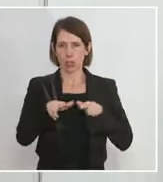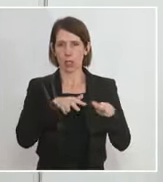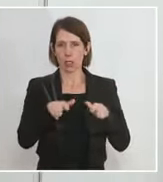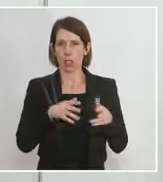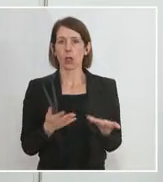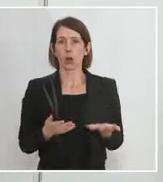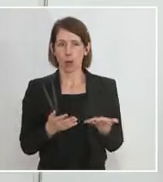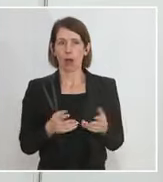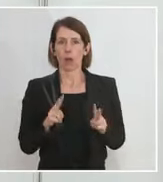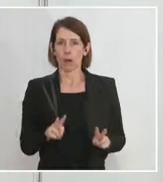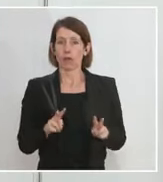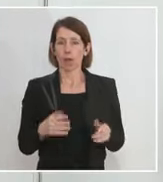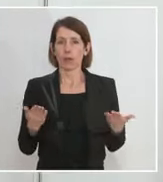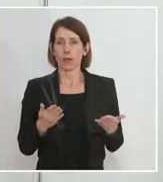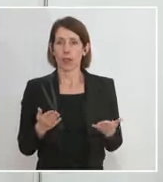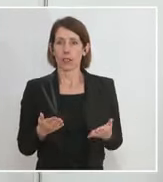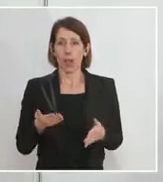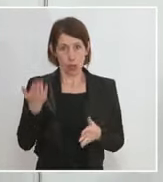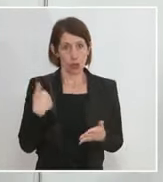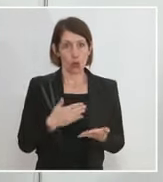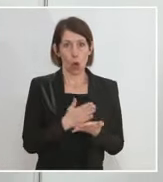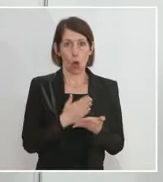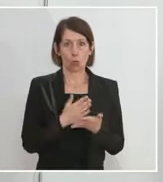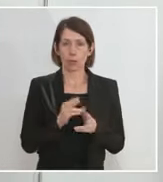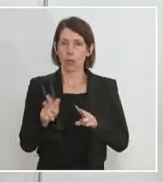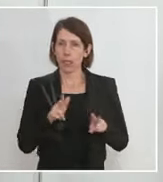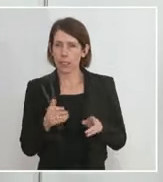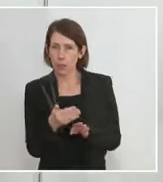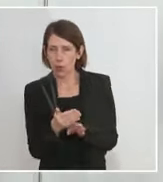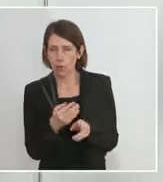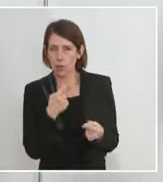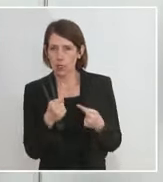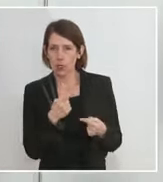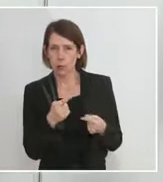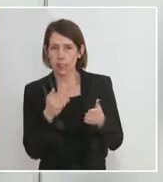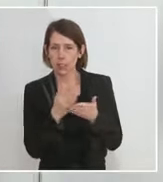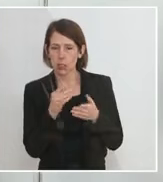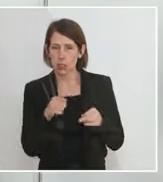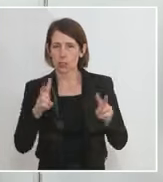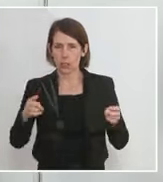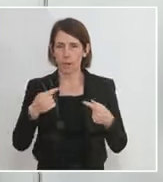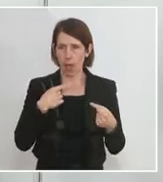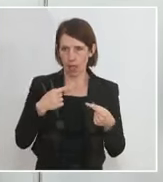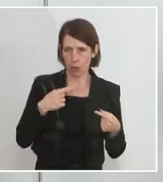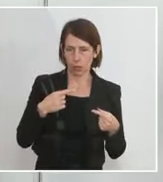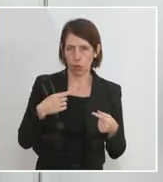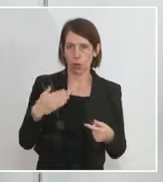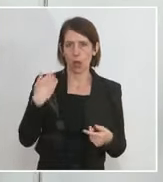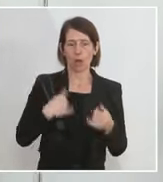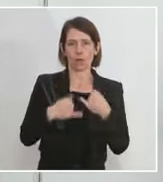In Wahrheit haben wir bei den Sondierungen und schon in diese Richtung bewegt. Und es wurde dann im Vorjahr budgetär